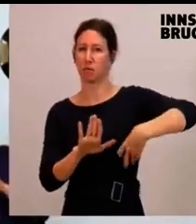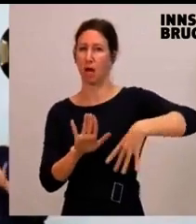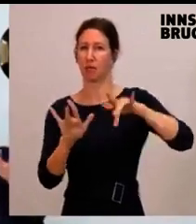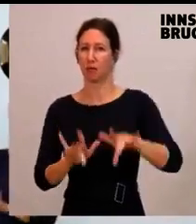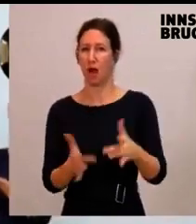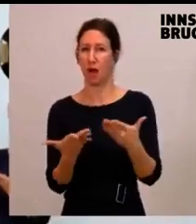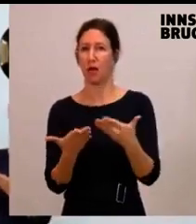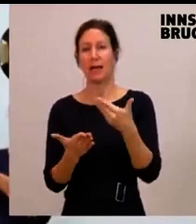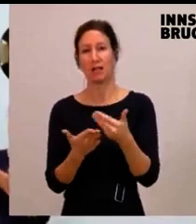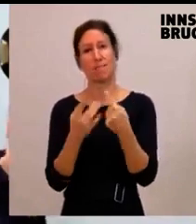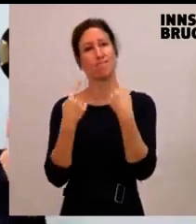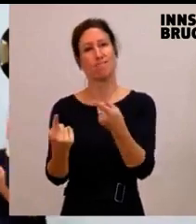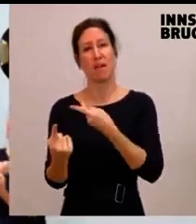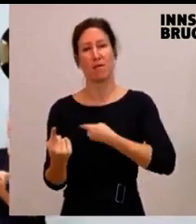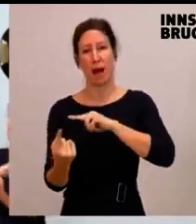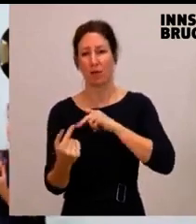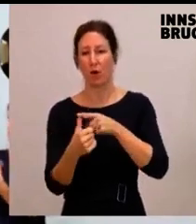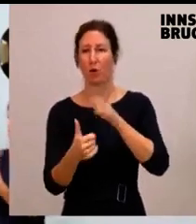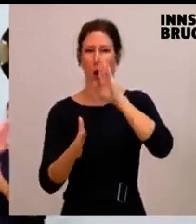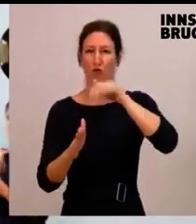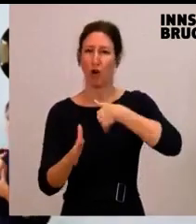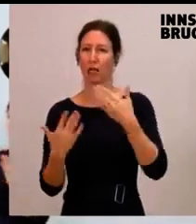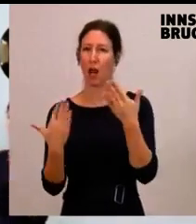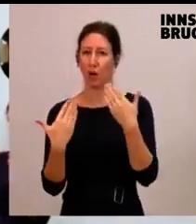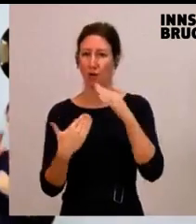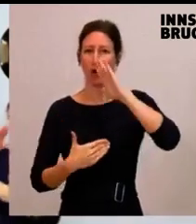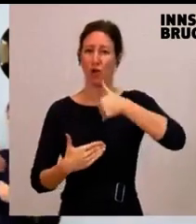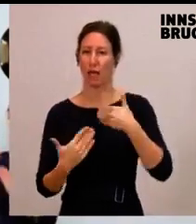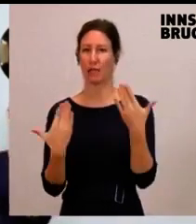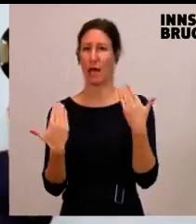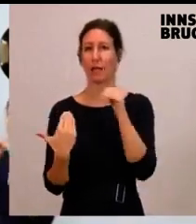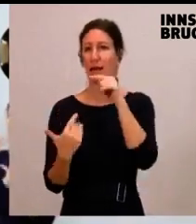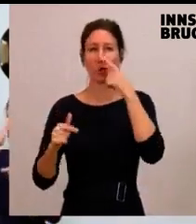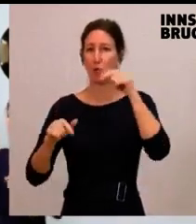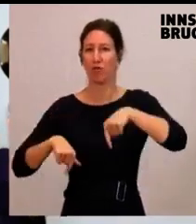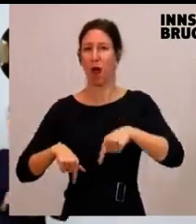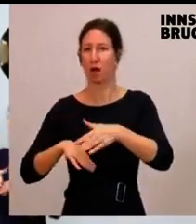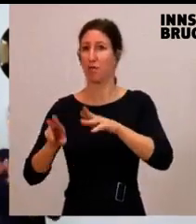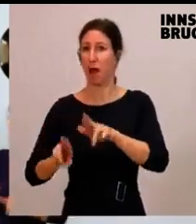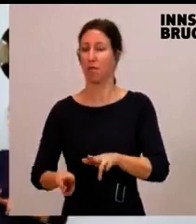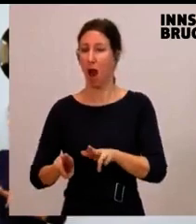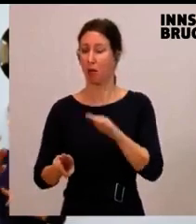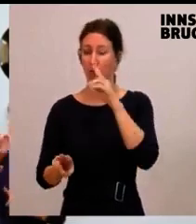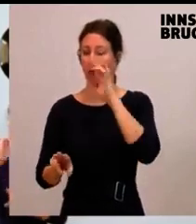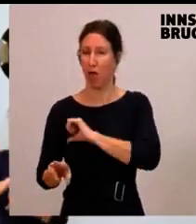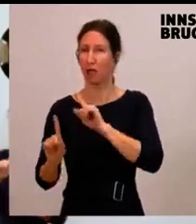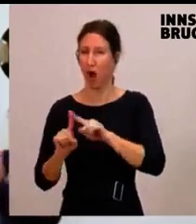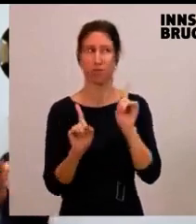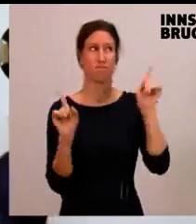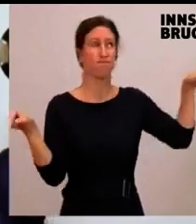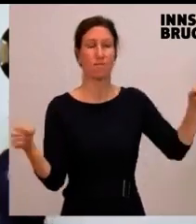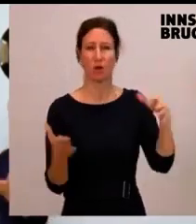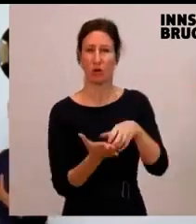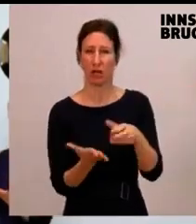dass wir ein schlechtes Klima haben, dass wir eine schlechte Luft haben, nicht nur im Gemeinderat, sondern auch in der Stadt. Zweite Lüge. Man sieht,